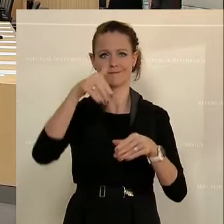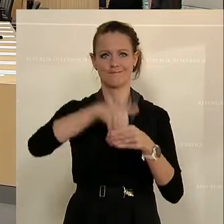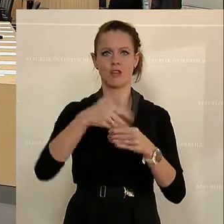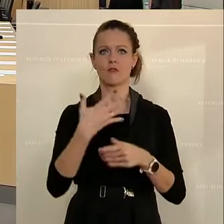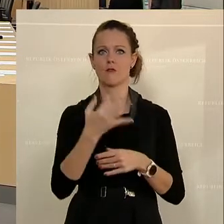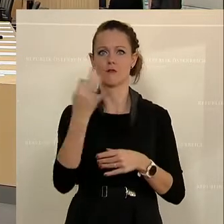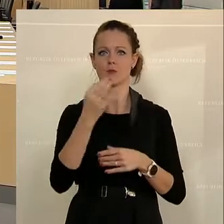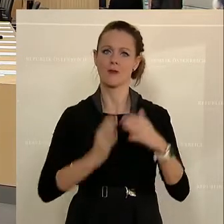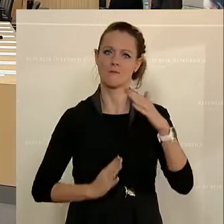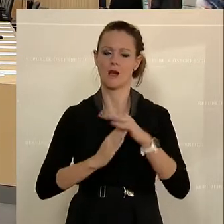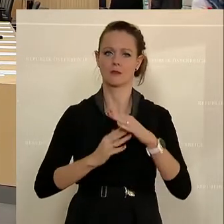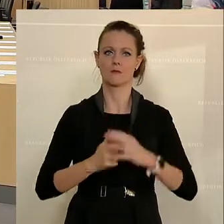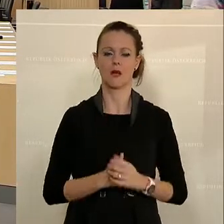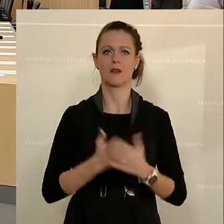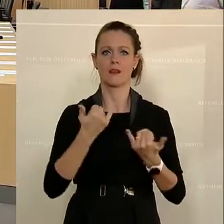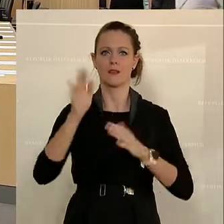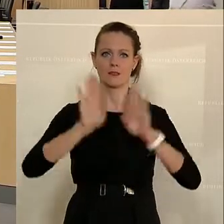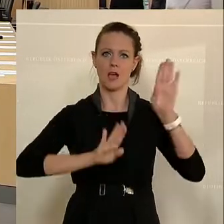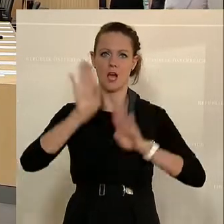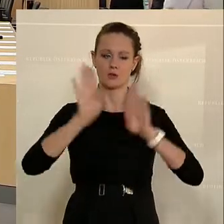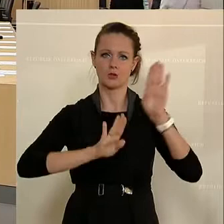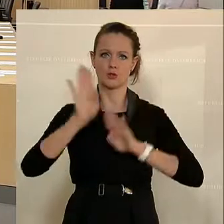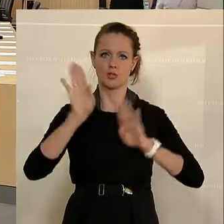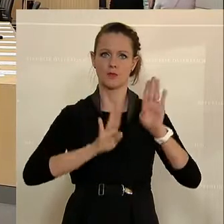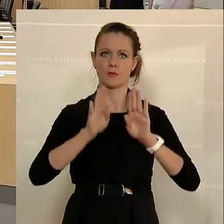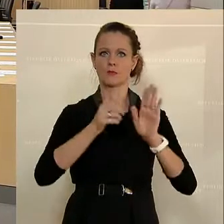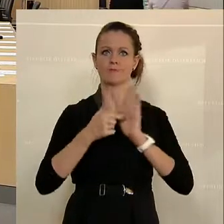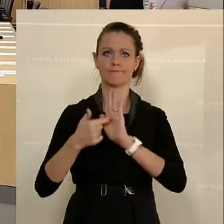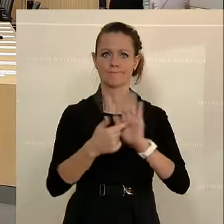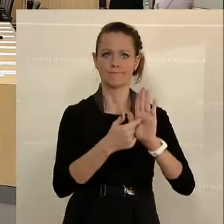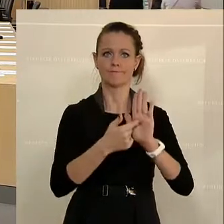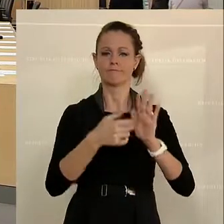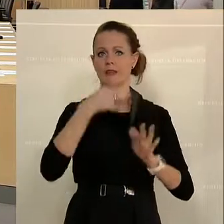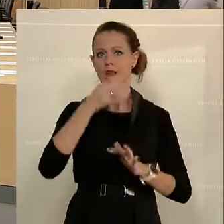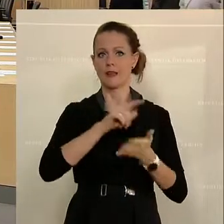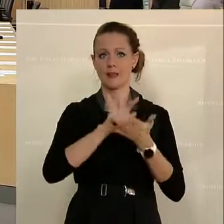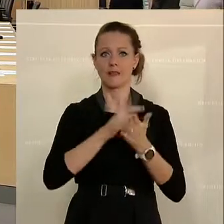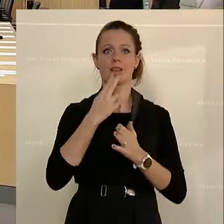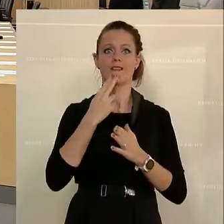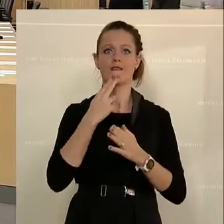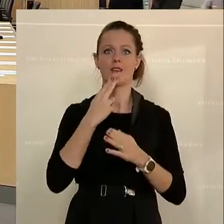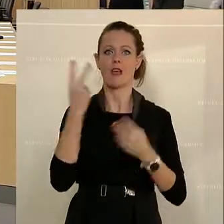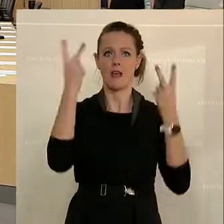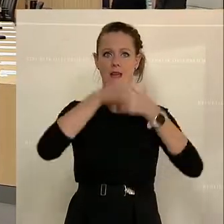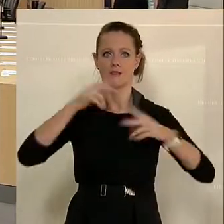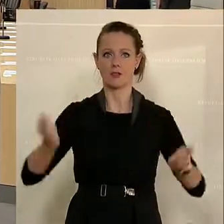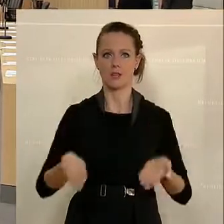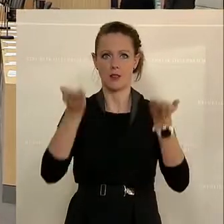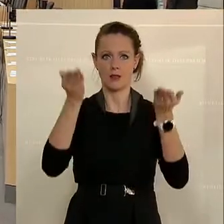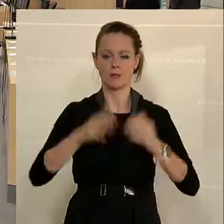das Thema Impfpflicht. Das Volksbegehren, keine Impfpflicht wurde von 242